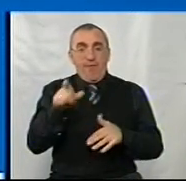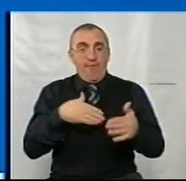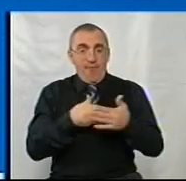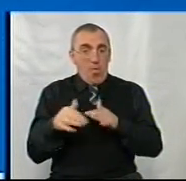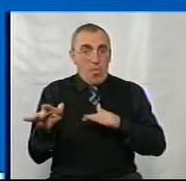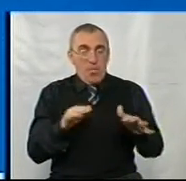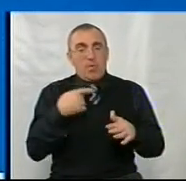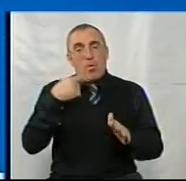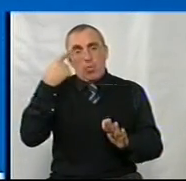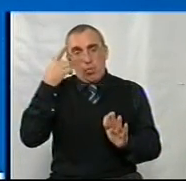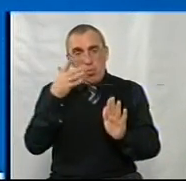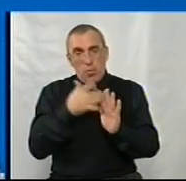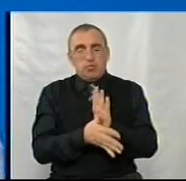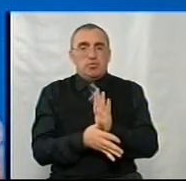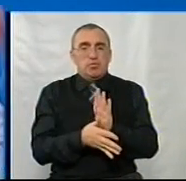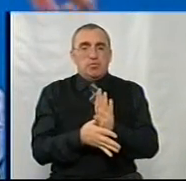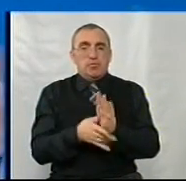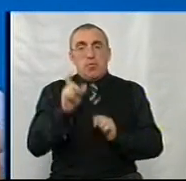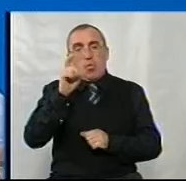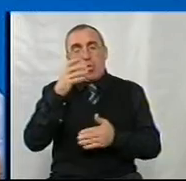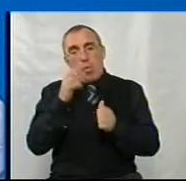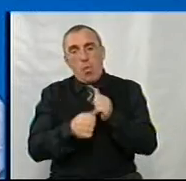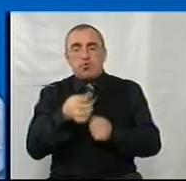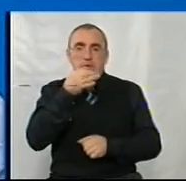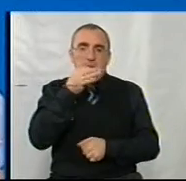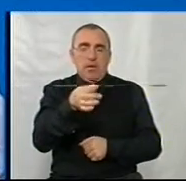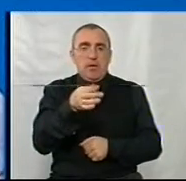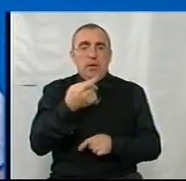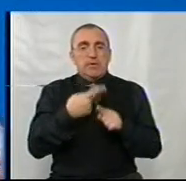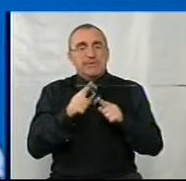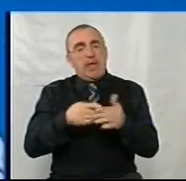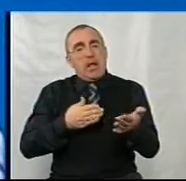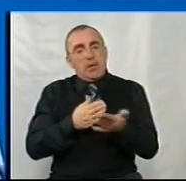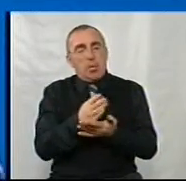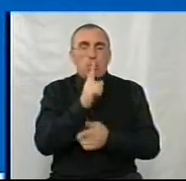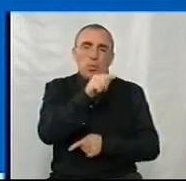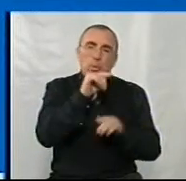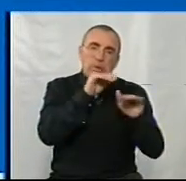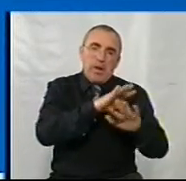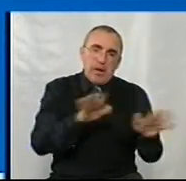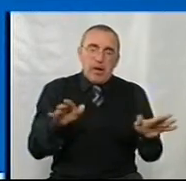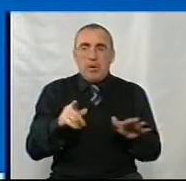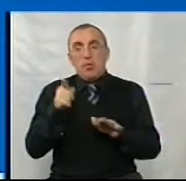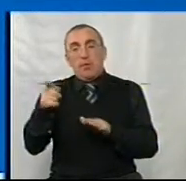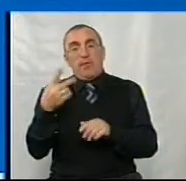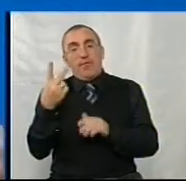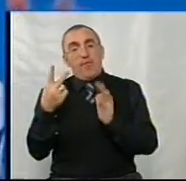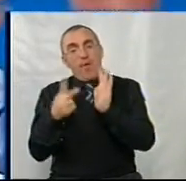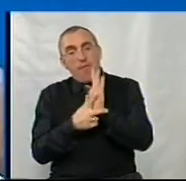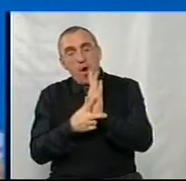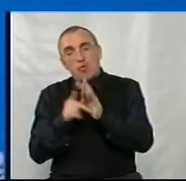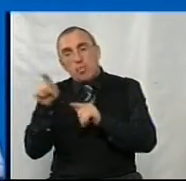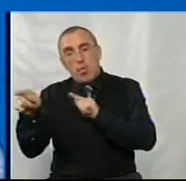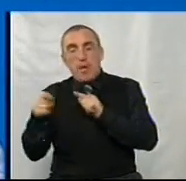розумію, що кожен каже, цей напрямок туди, ти опікуйся, давай, 28-й,